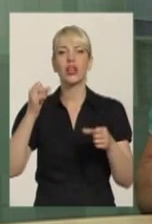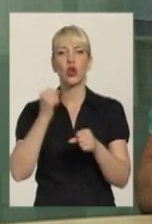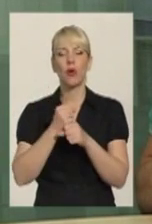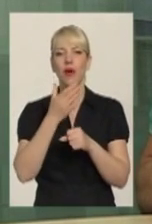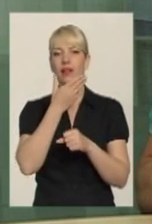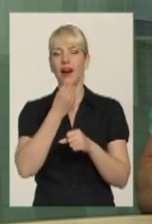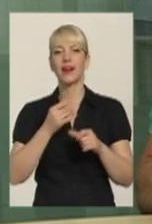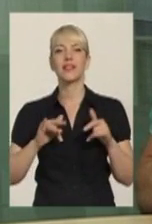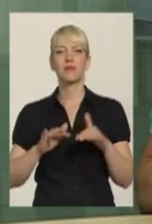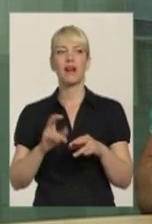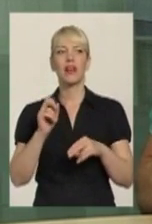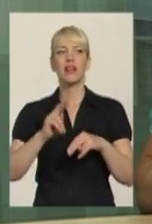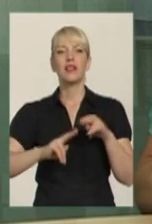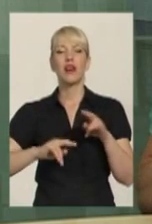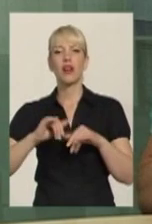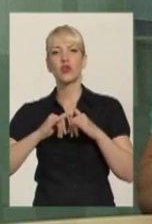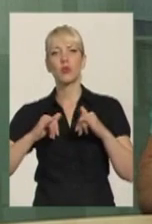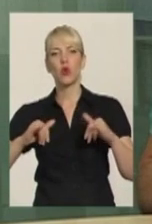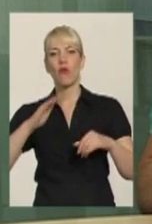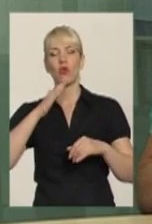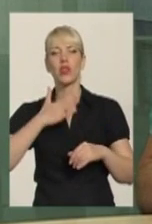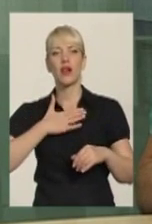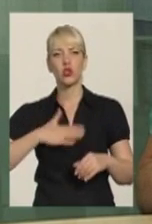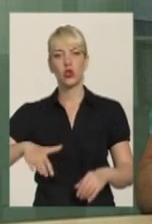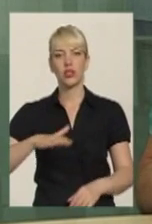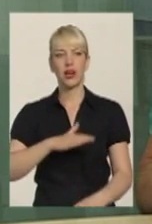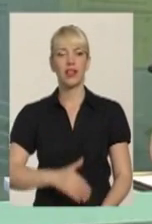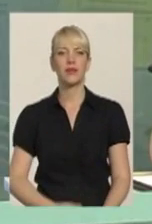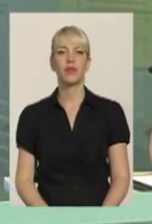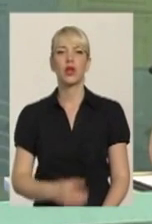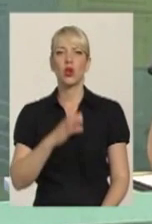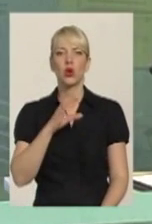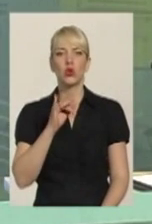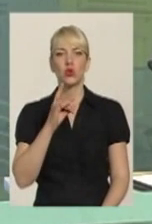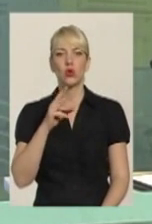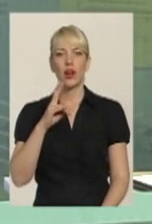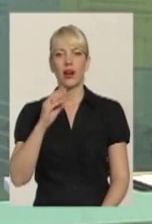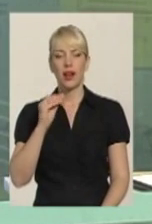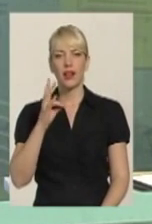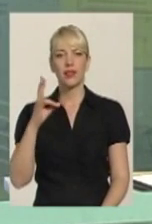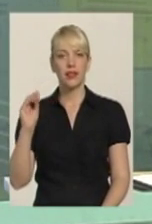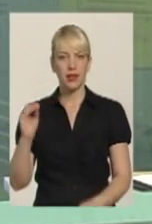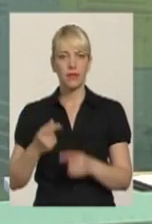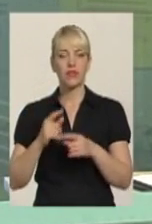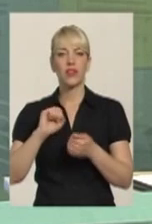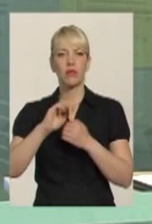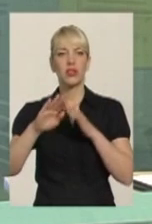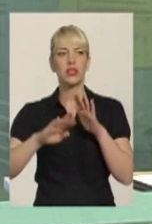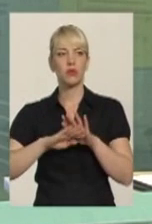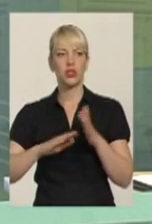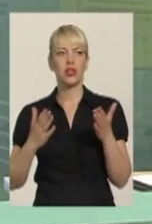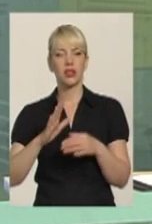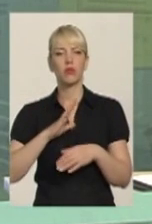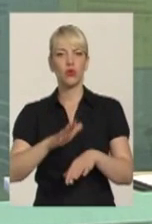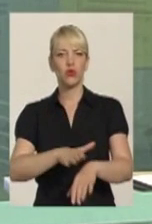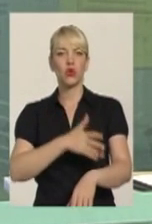на розбудову нашого краю. І це дуже важливо. Пане Сурене, свого часу в Кам'янці-Подільському, який був